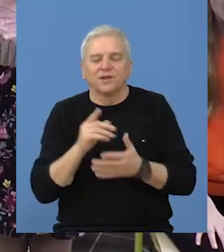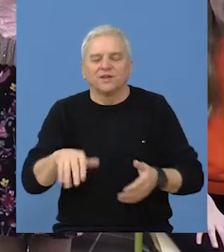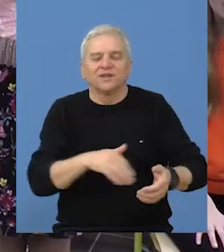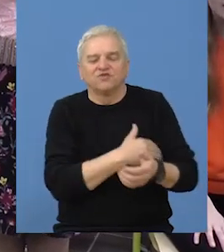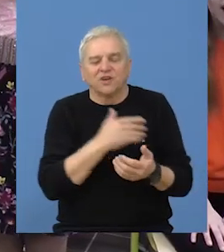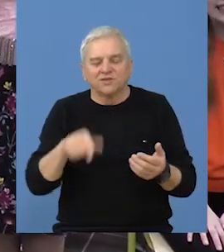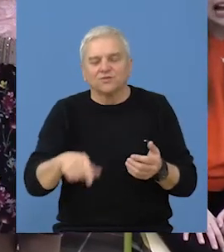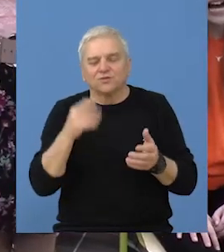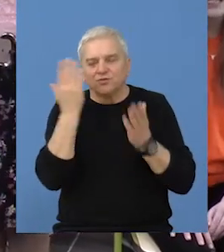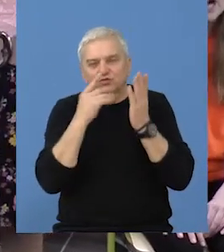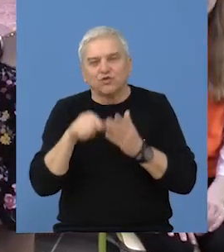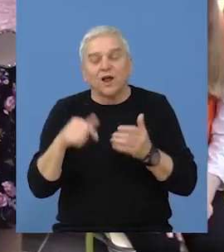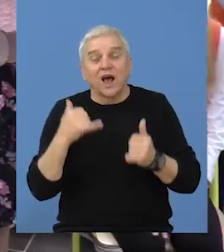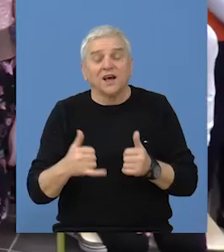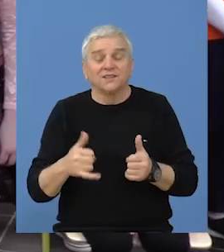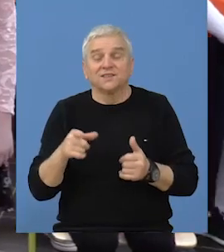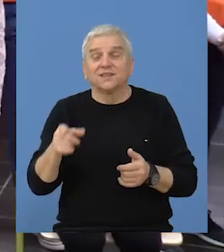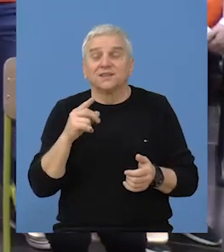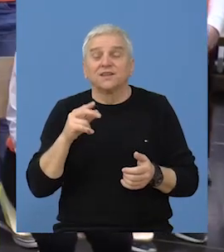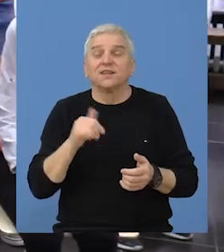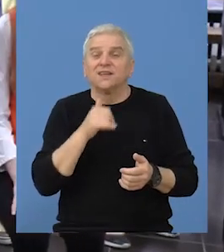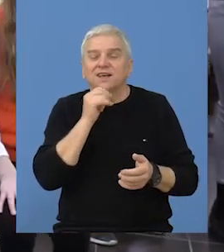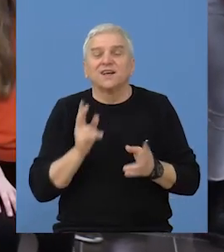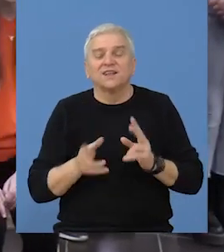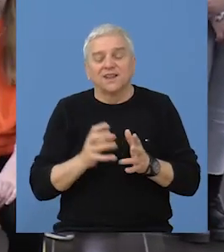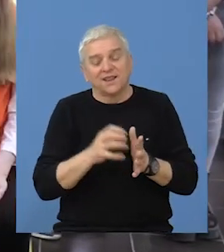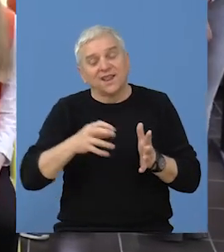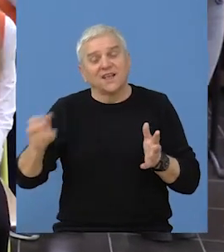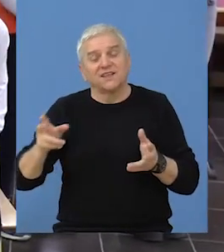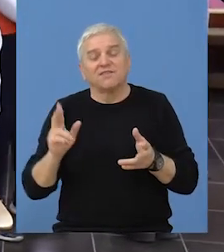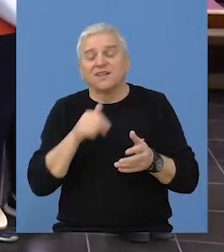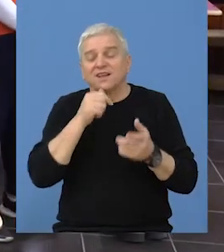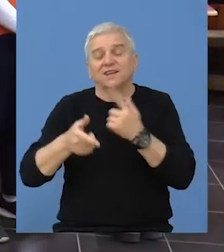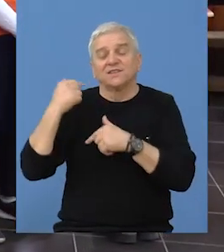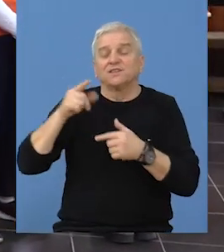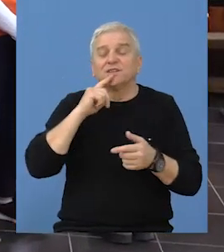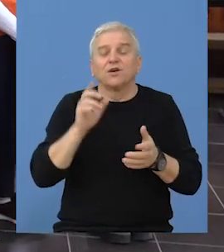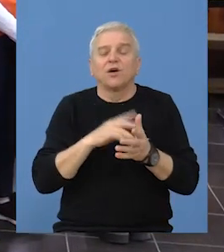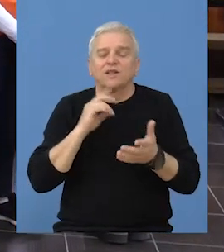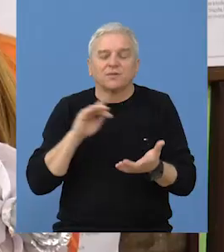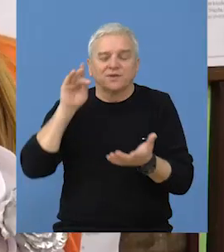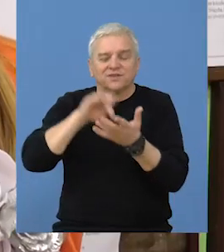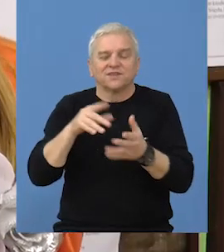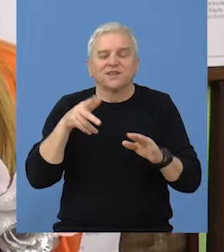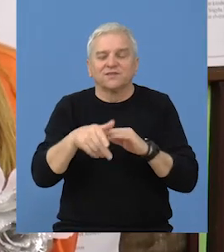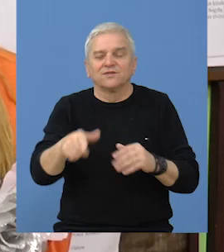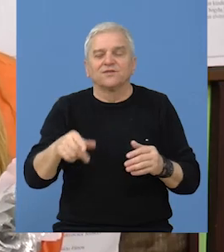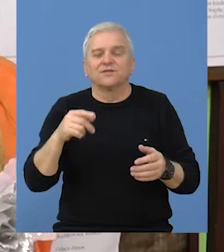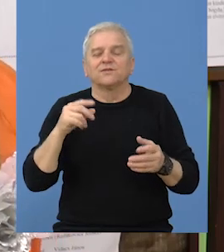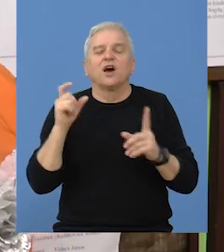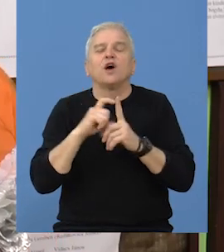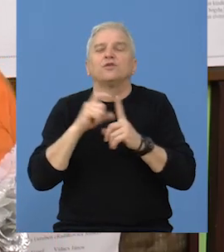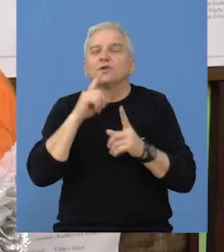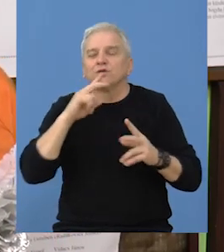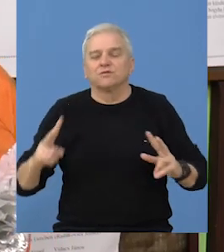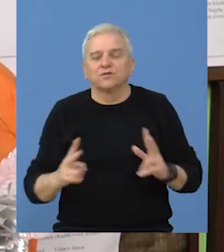sam ja bila učenica ove škole, a sada je to nastavljena tradicija koja će se kulminisati i u stvari završiti se u